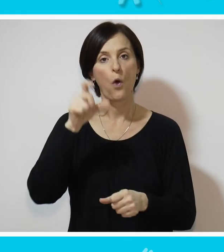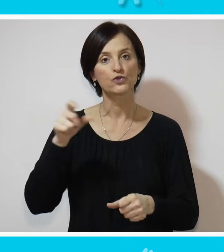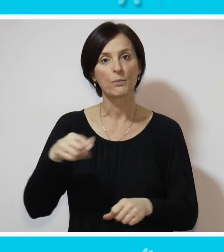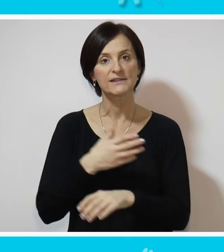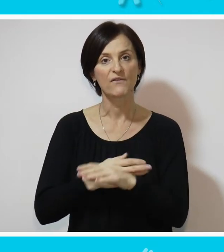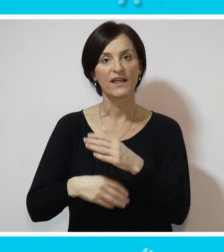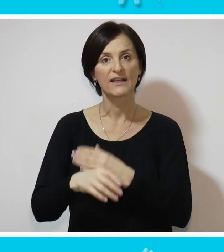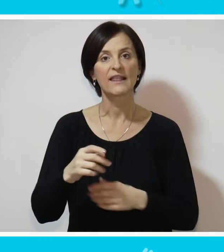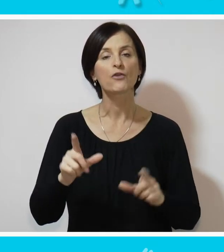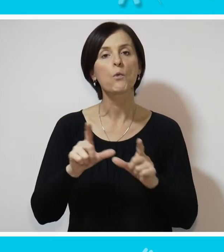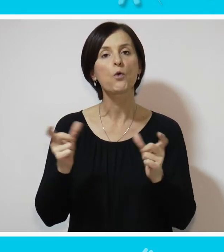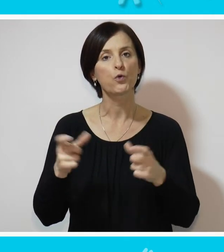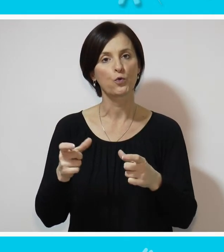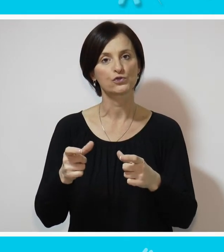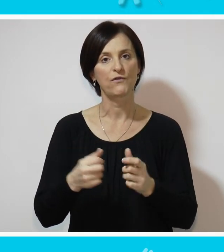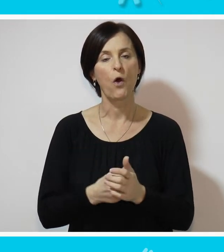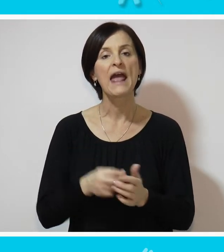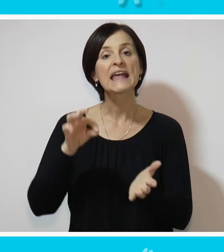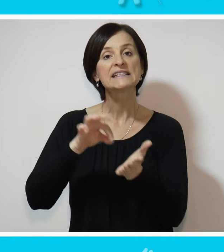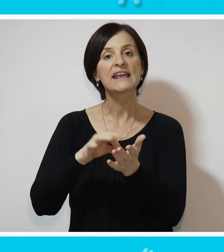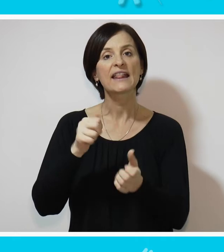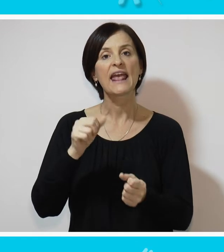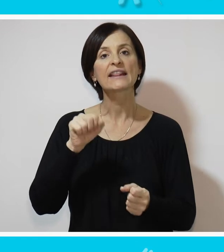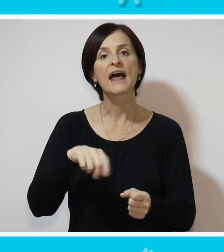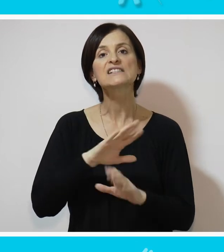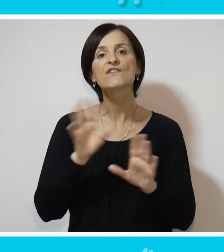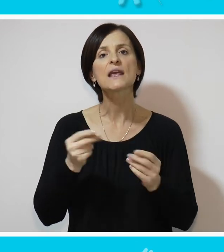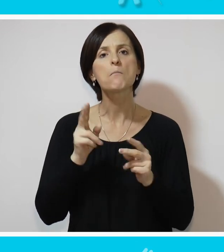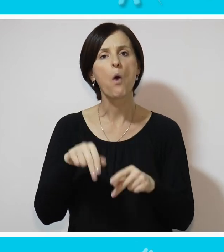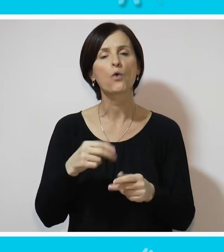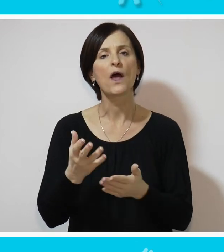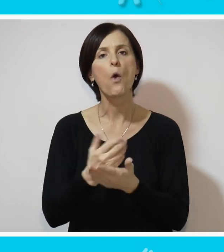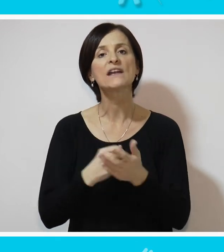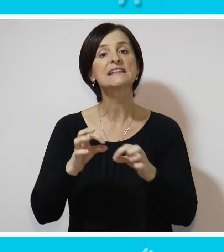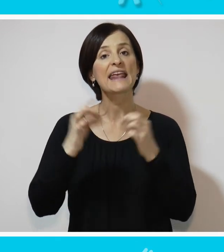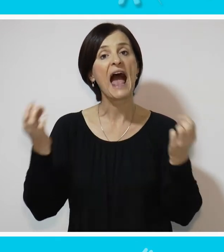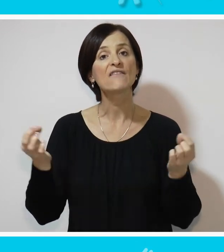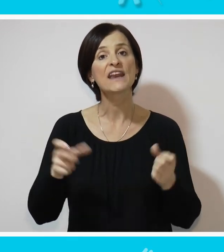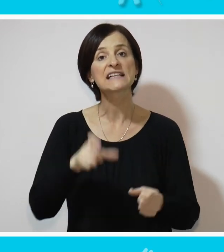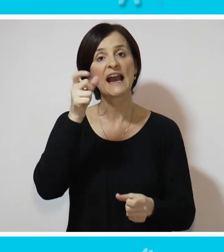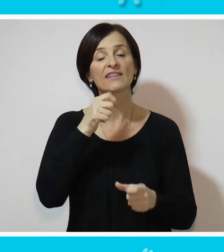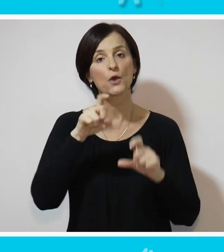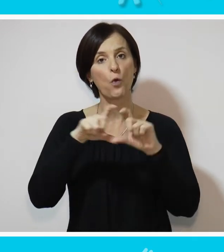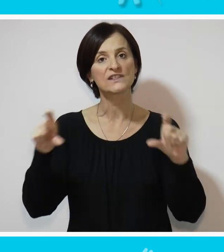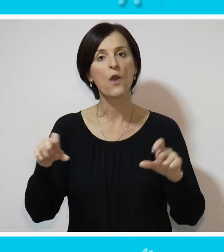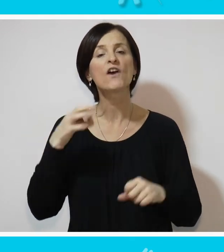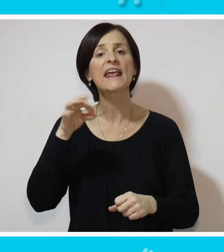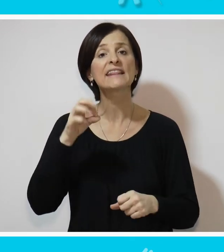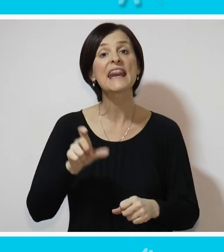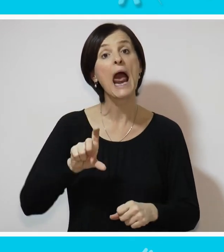osoba sa invaliditetom u društvo. Cilje je da svi mogu da koriste javne zgrade i ustanove.